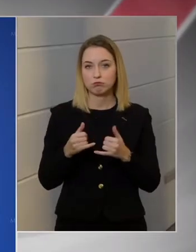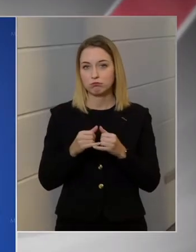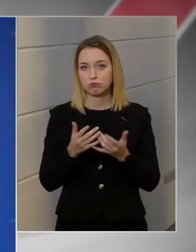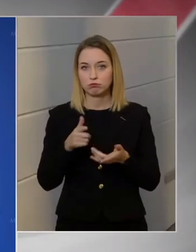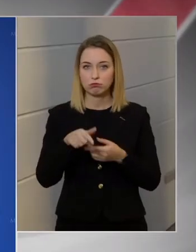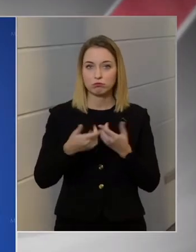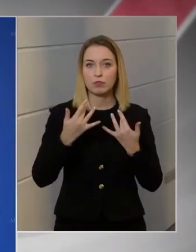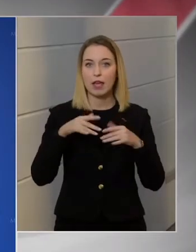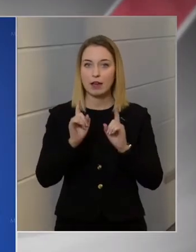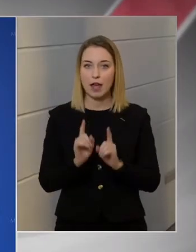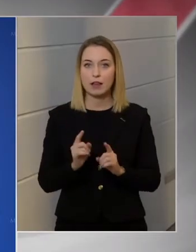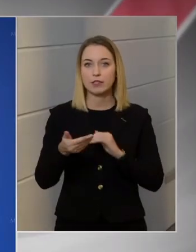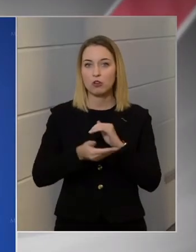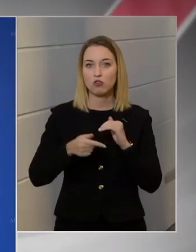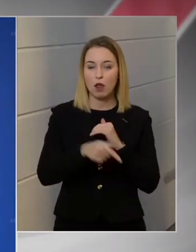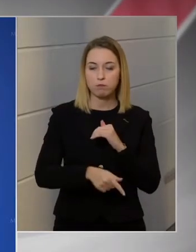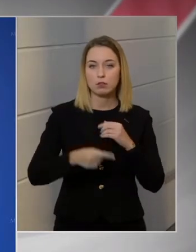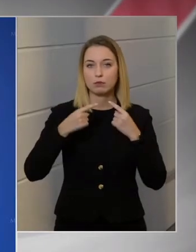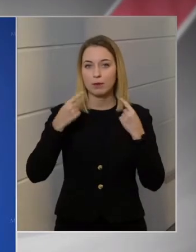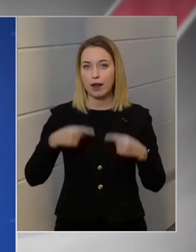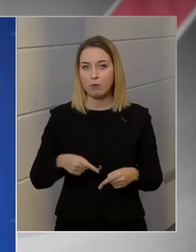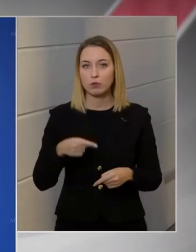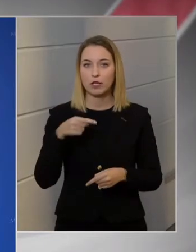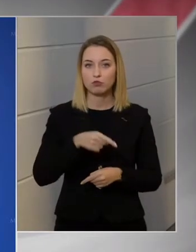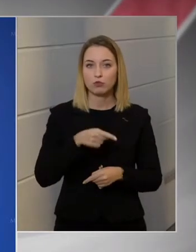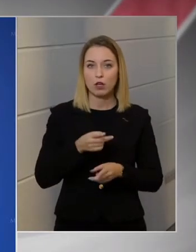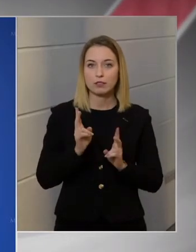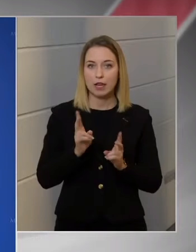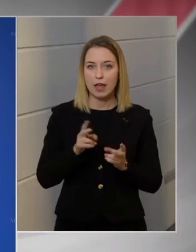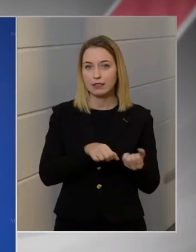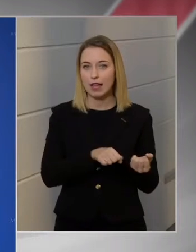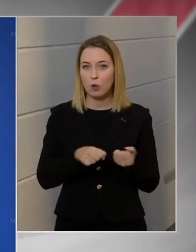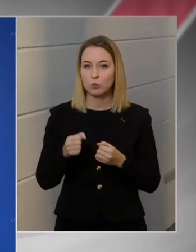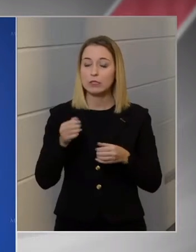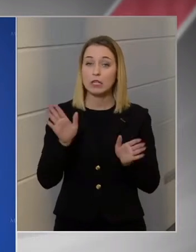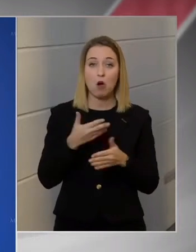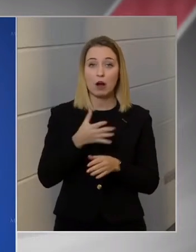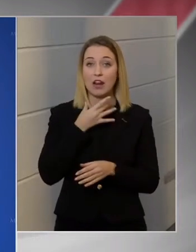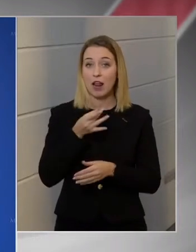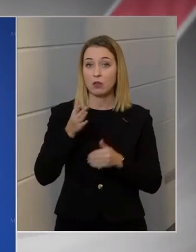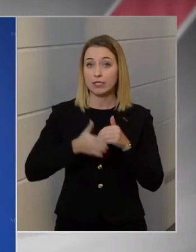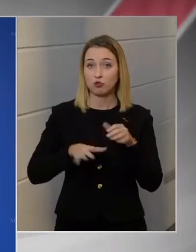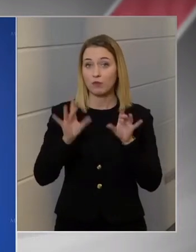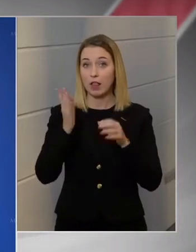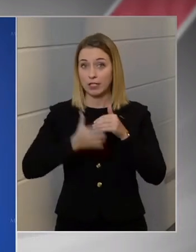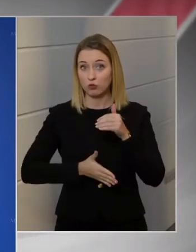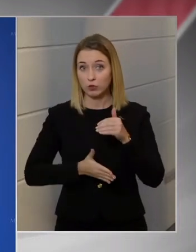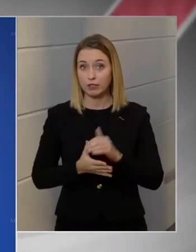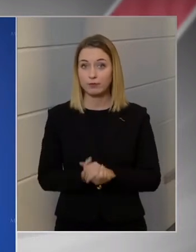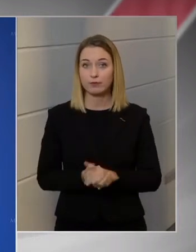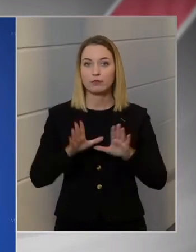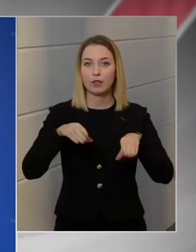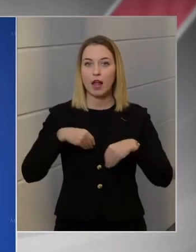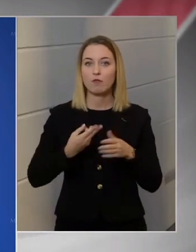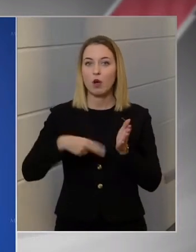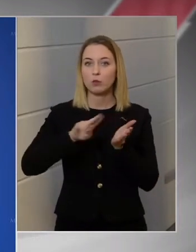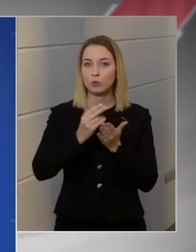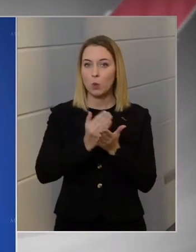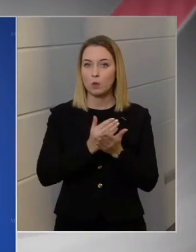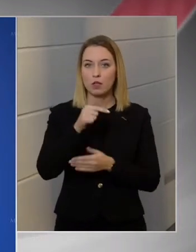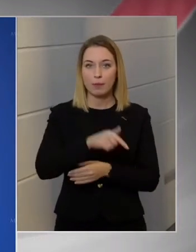akkor a helyreállítási alapról szóló megállapodást azt el lehet húzni akár a választásokig is. Miután az erről elfogadott jogszabályban